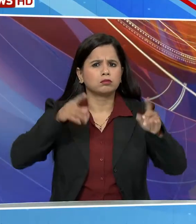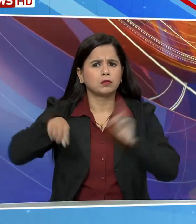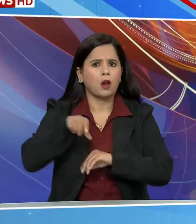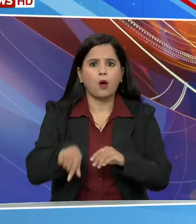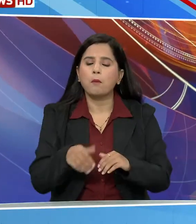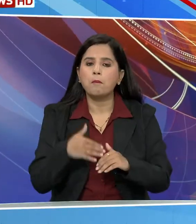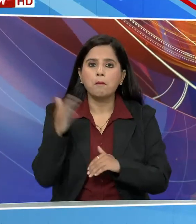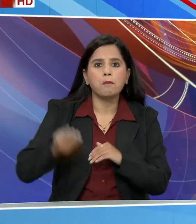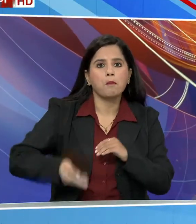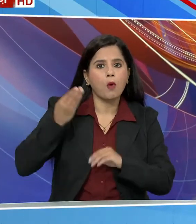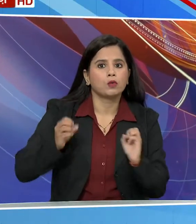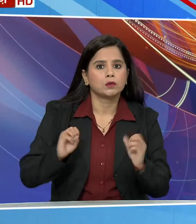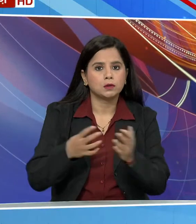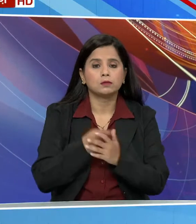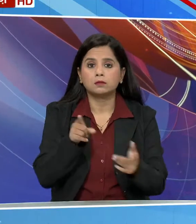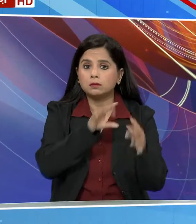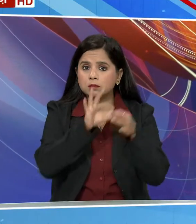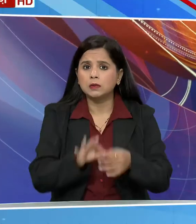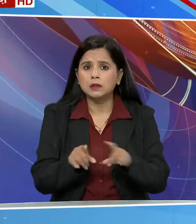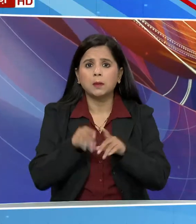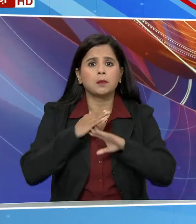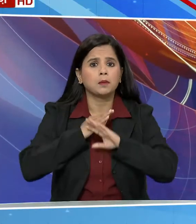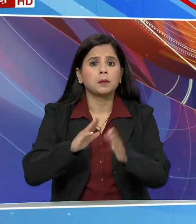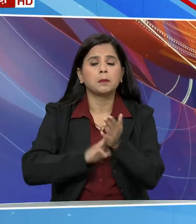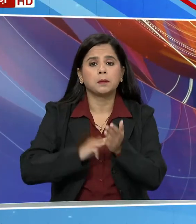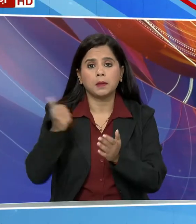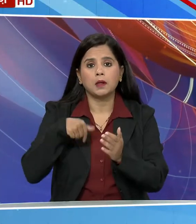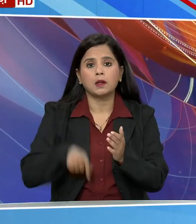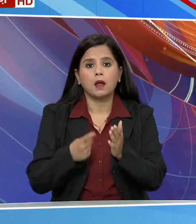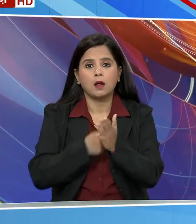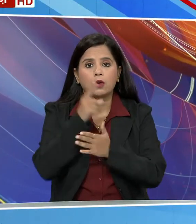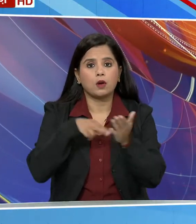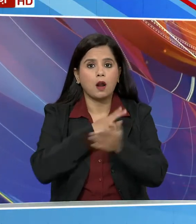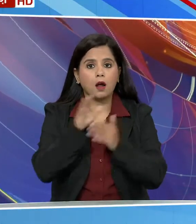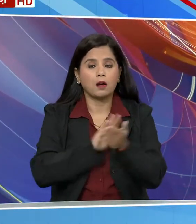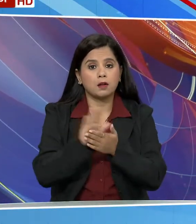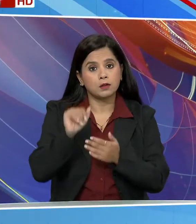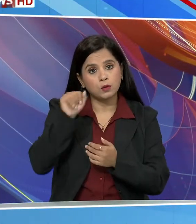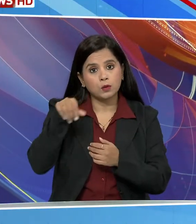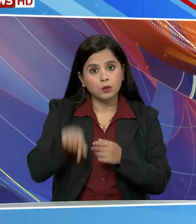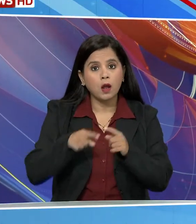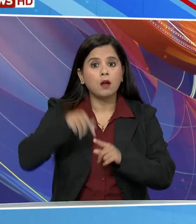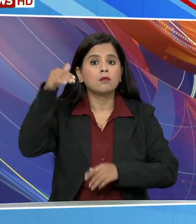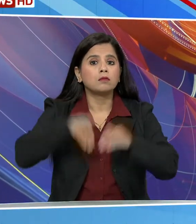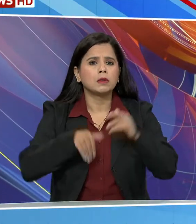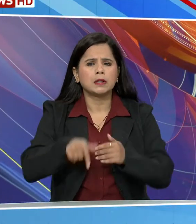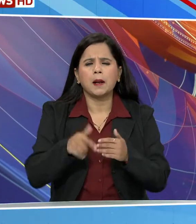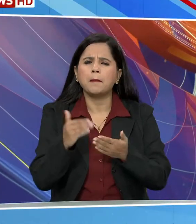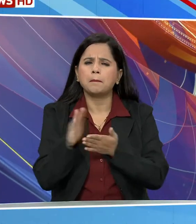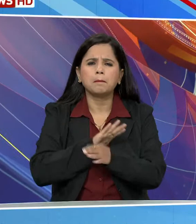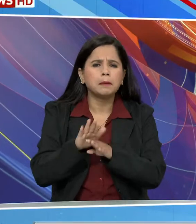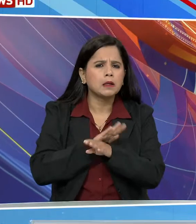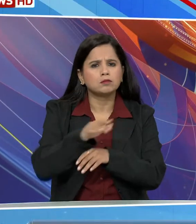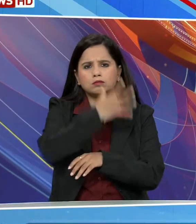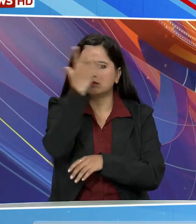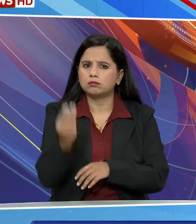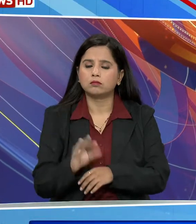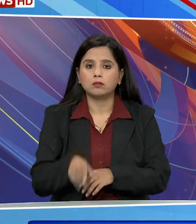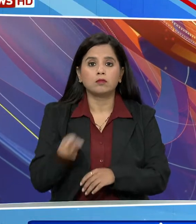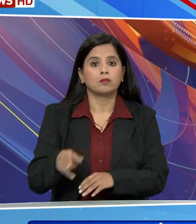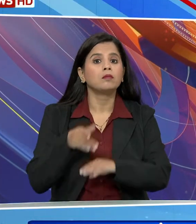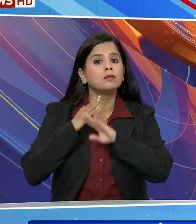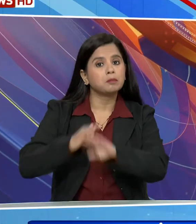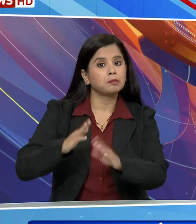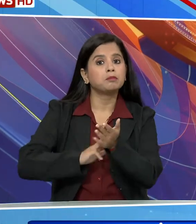देना शुरू कर दिया इसी कड़ी में रक्षा मंत्री राशनाच सिंग आज व्यस चुनावी कारिक्रम रहने वाला है राशनाच सिंग